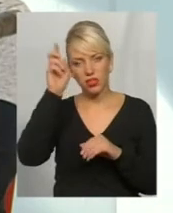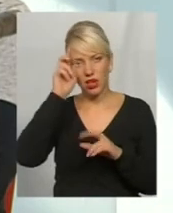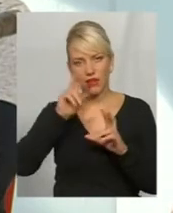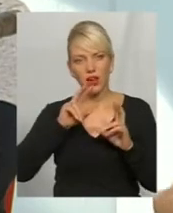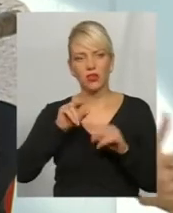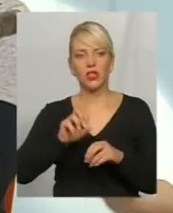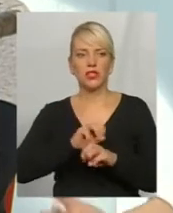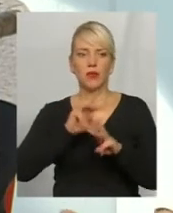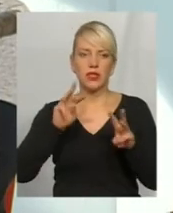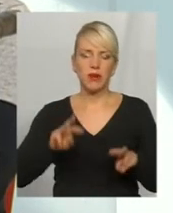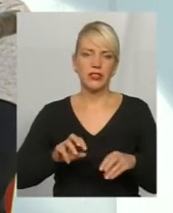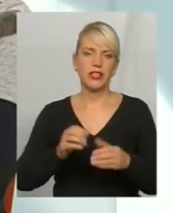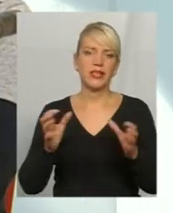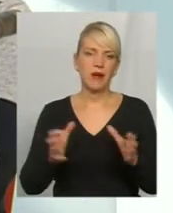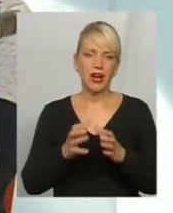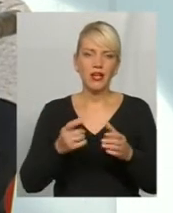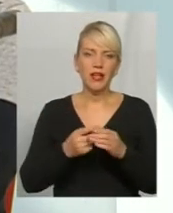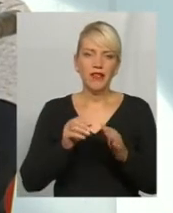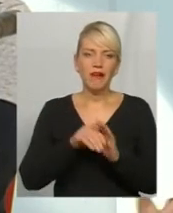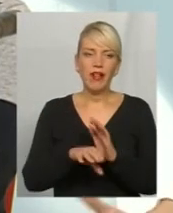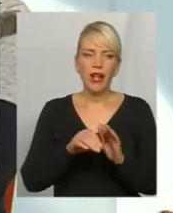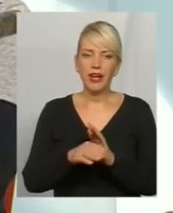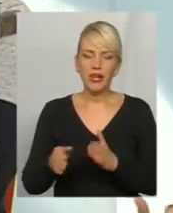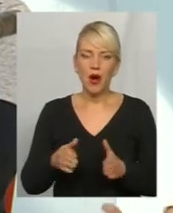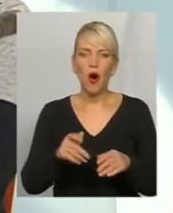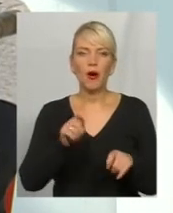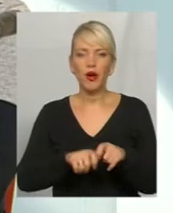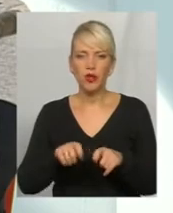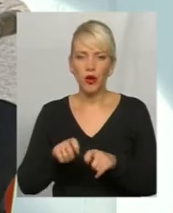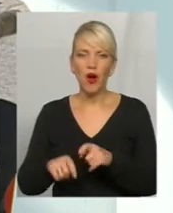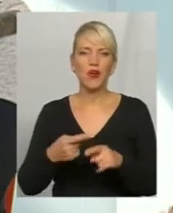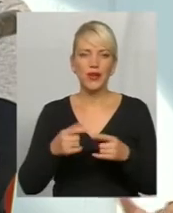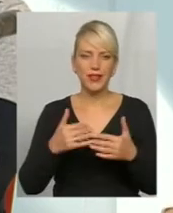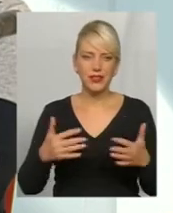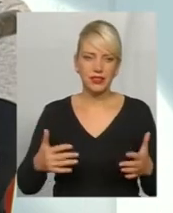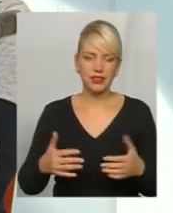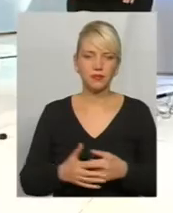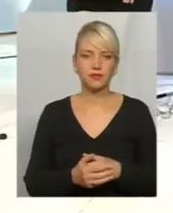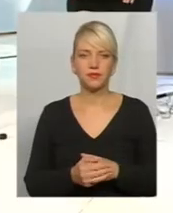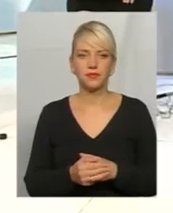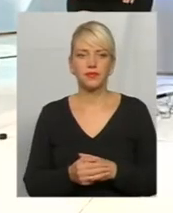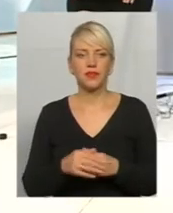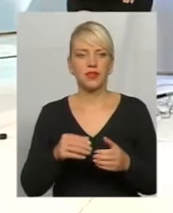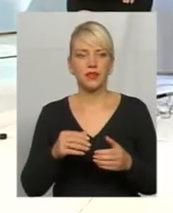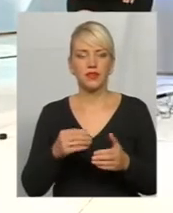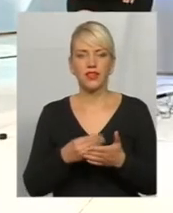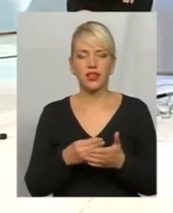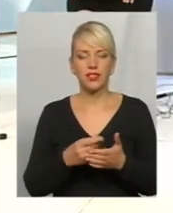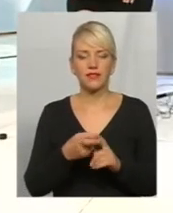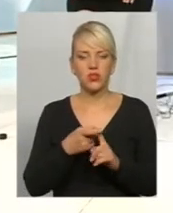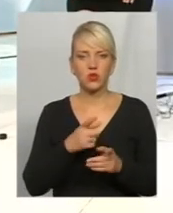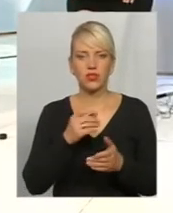забезпечення, збереження цих вкладів шляхом здійснення контролю, моніторингу з фінансовим станом.